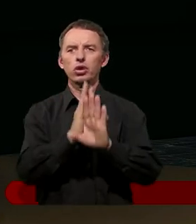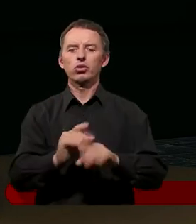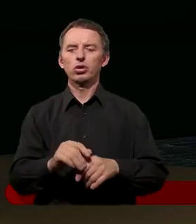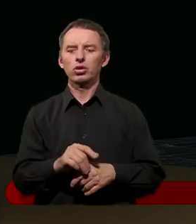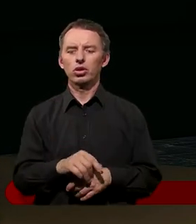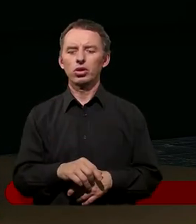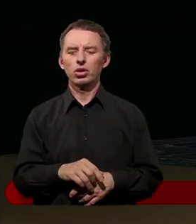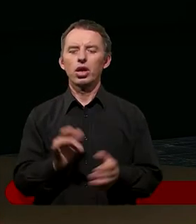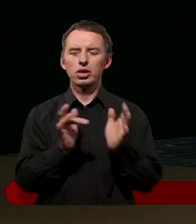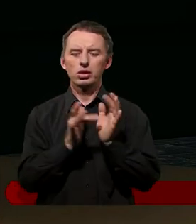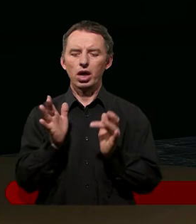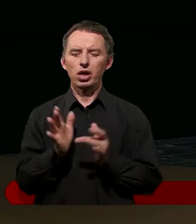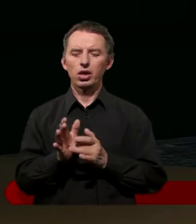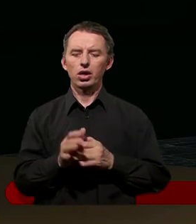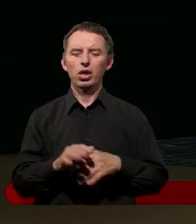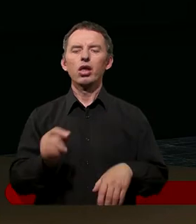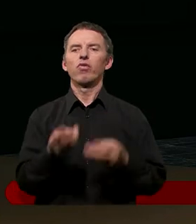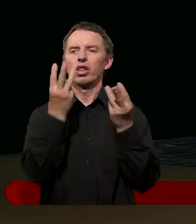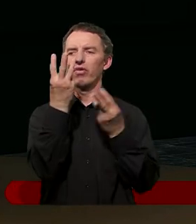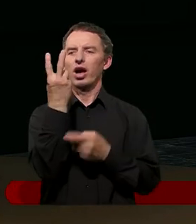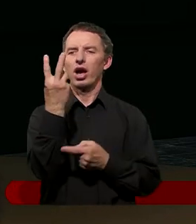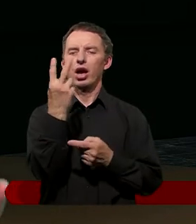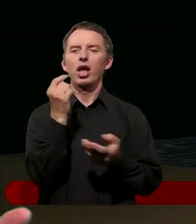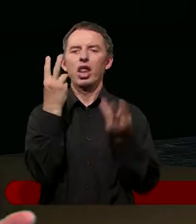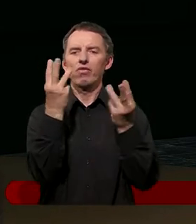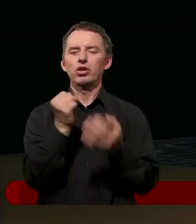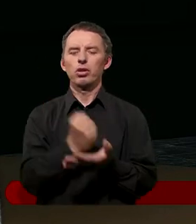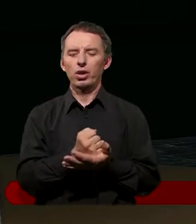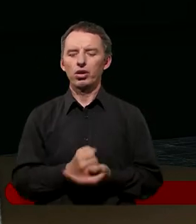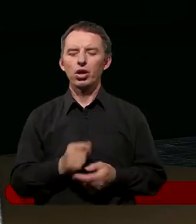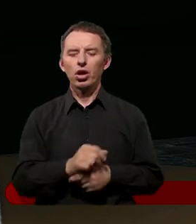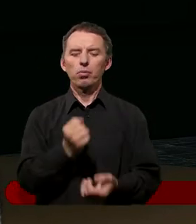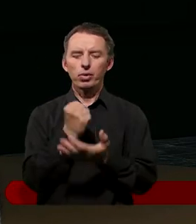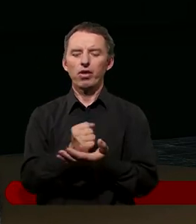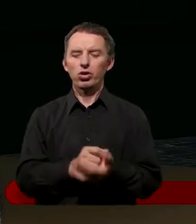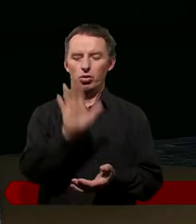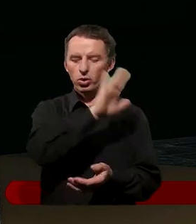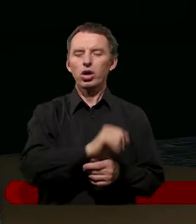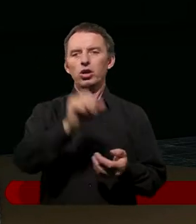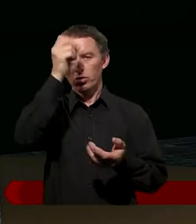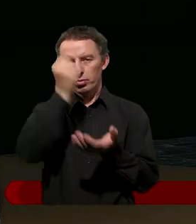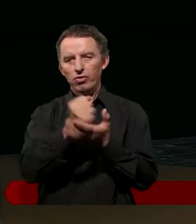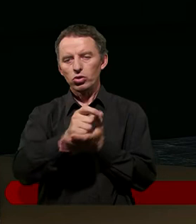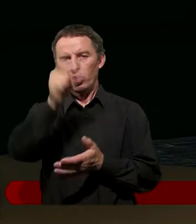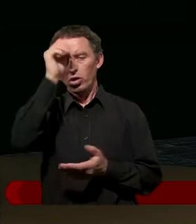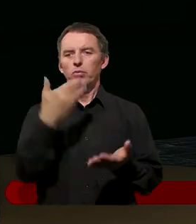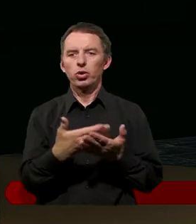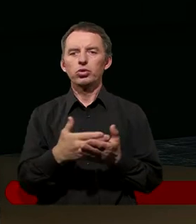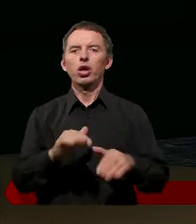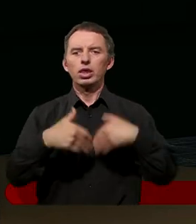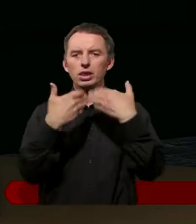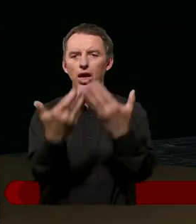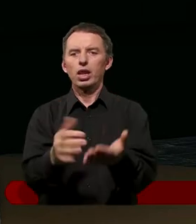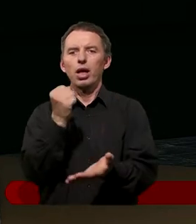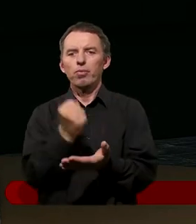kroku. Tylko tak jak Jezus mówi, dwa najważniejsze prawa. Kochać Boga i kochać człowieka. I po to zostało nadane całe prawo,